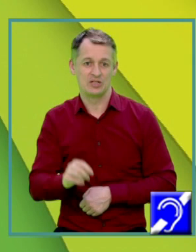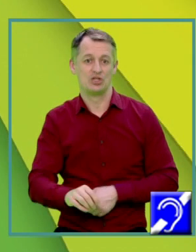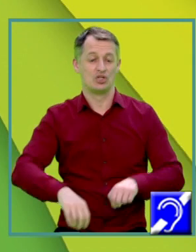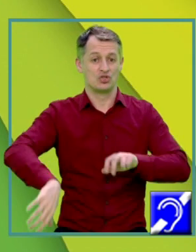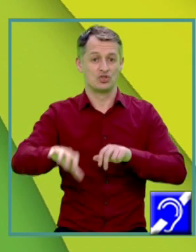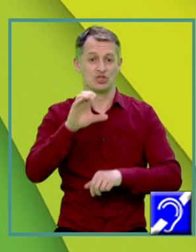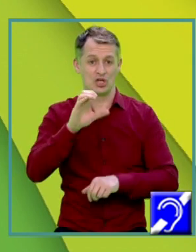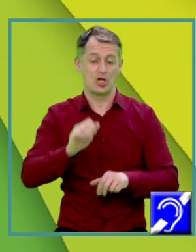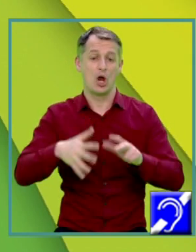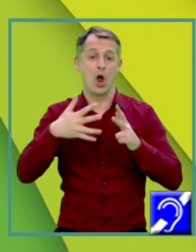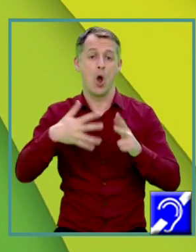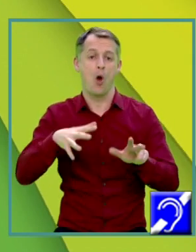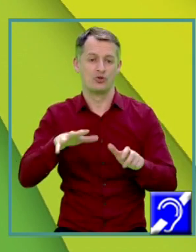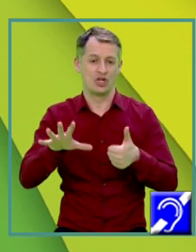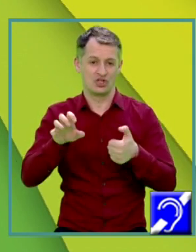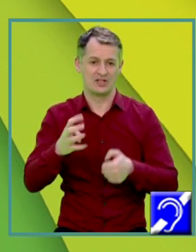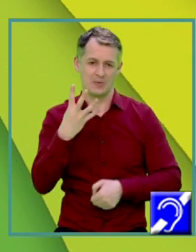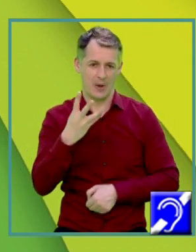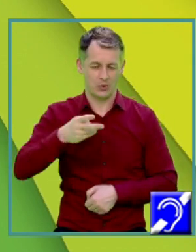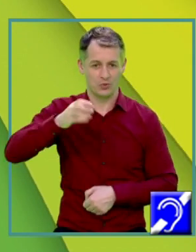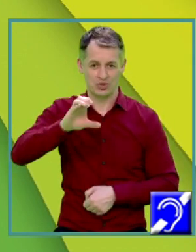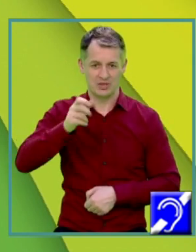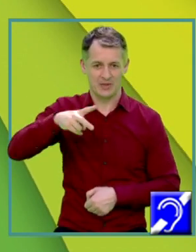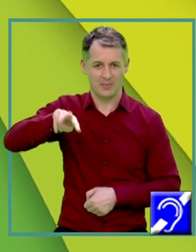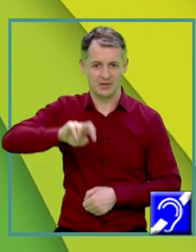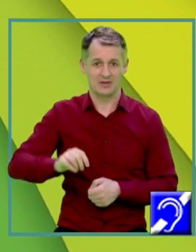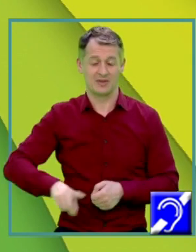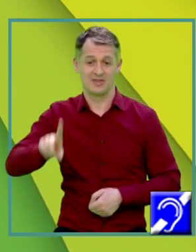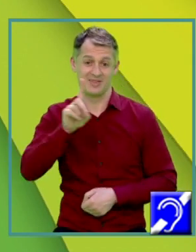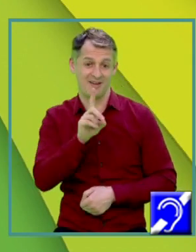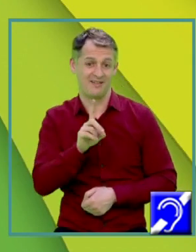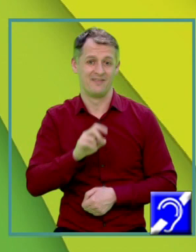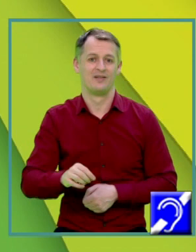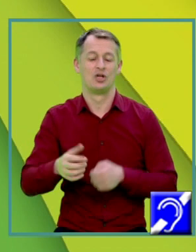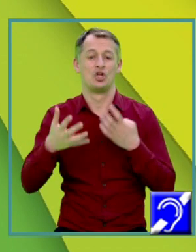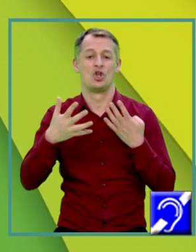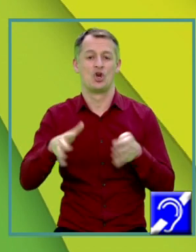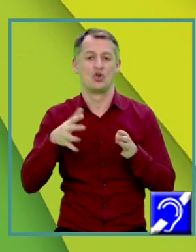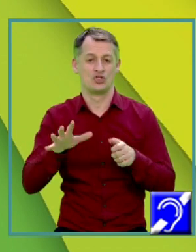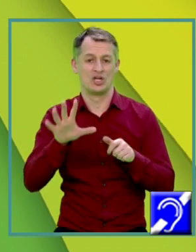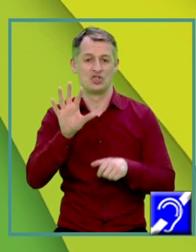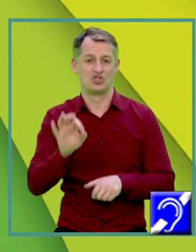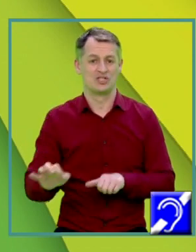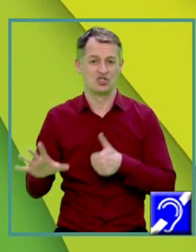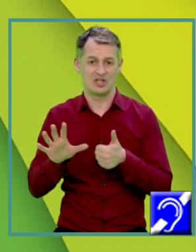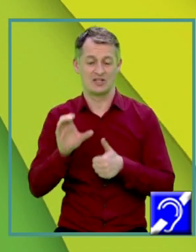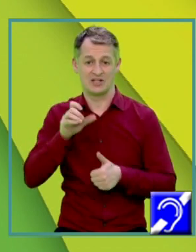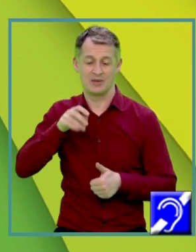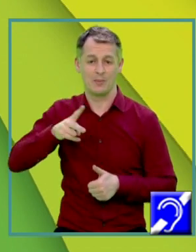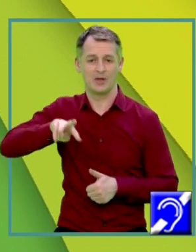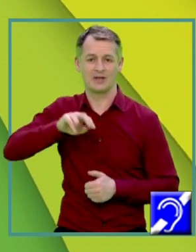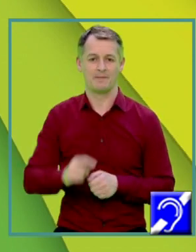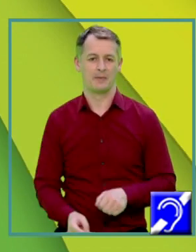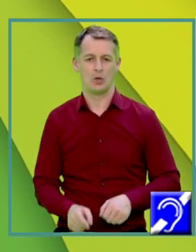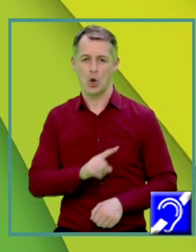864 cm2 D. 956 cm2 Numai